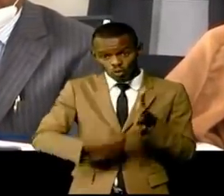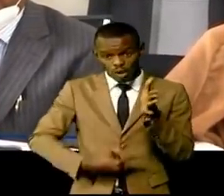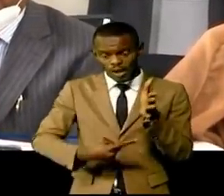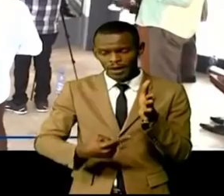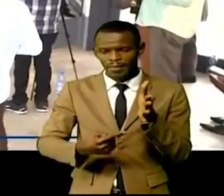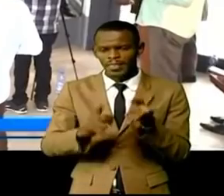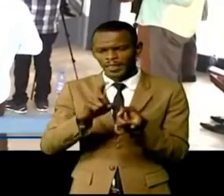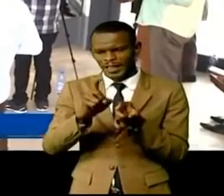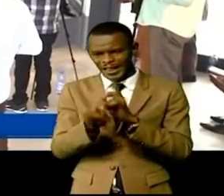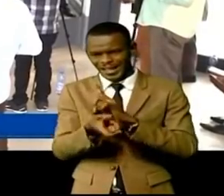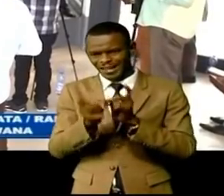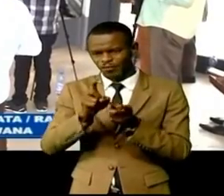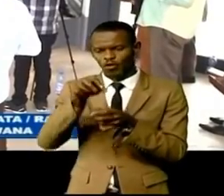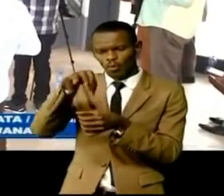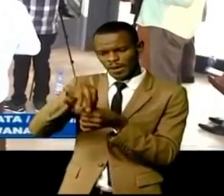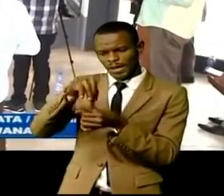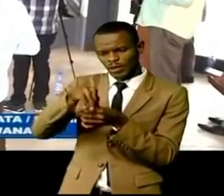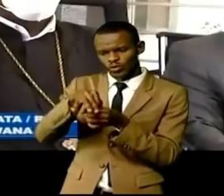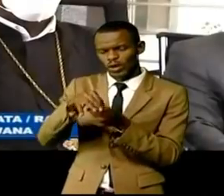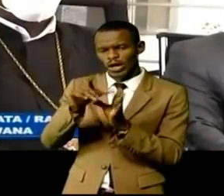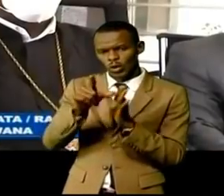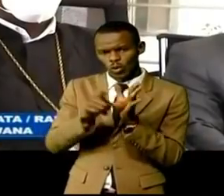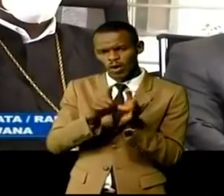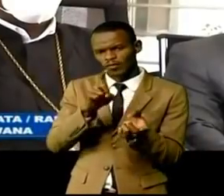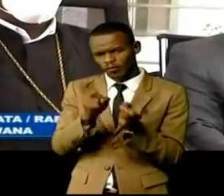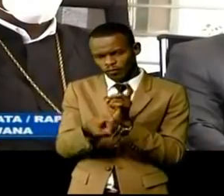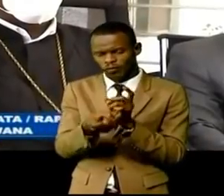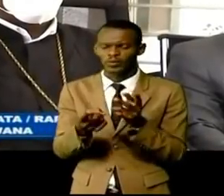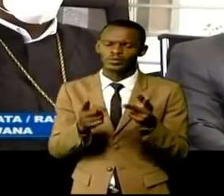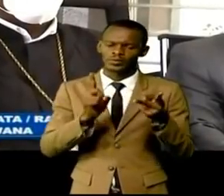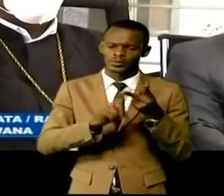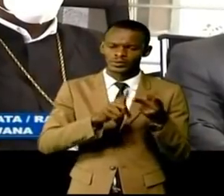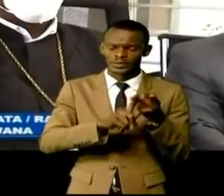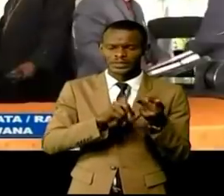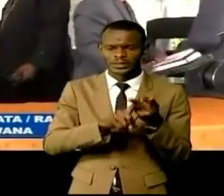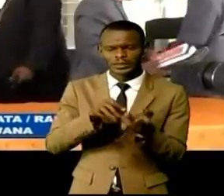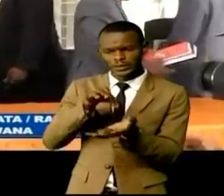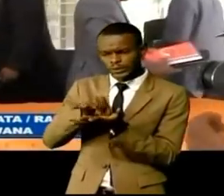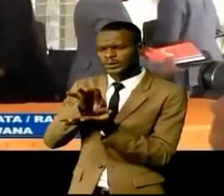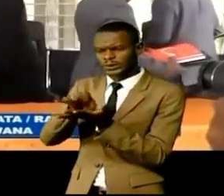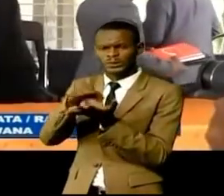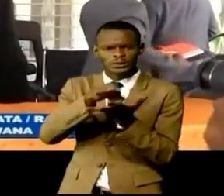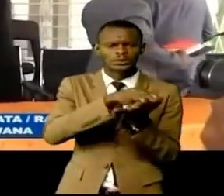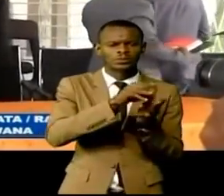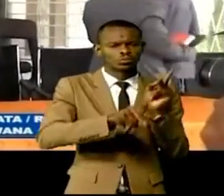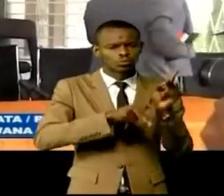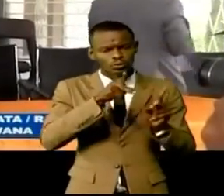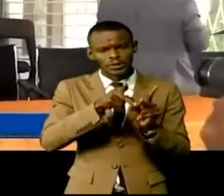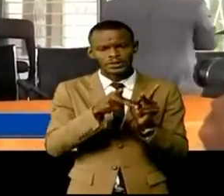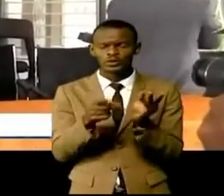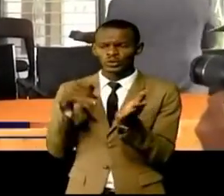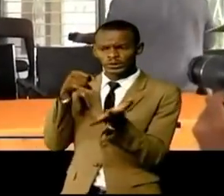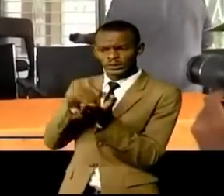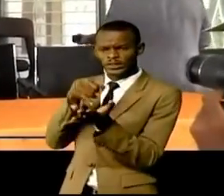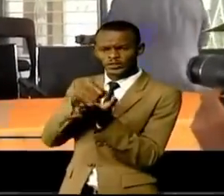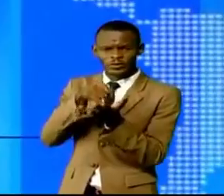la question des mutualisations du processus des recensements de la population et celle de l'identification des électeurs